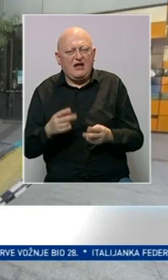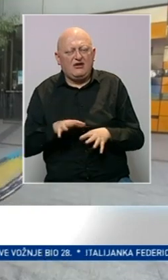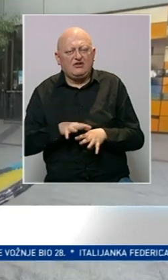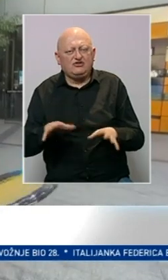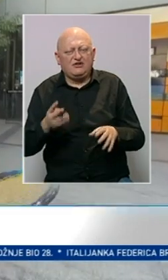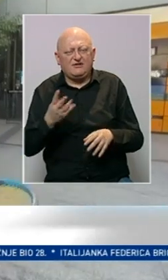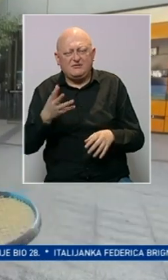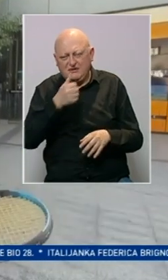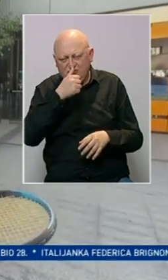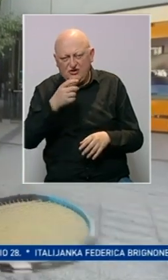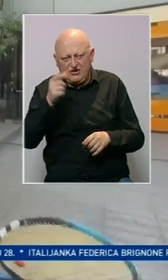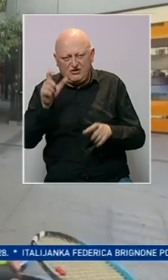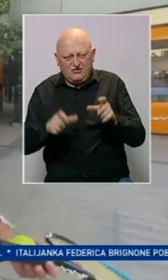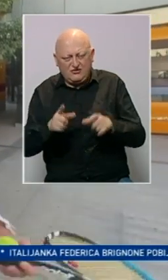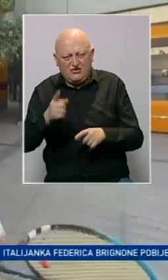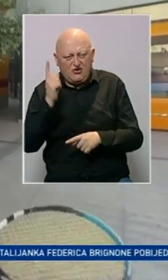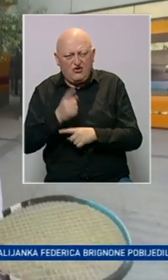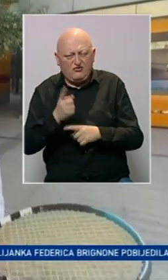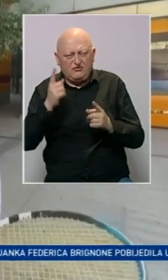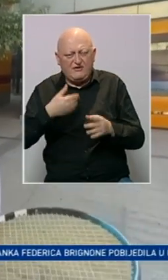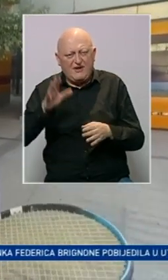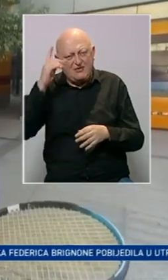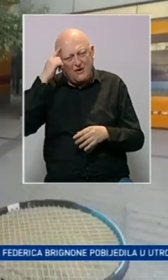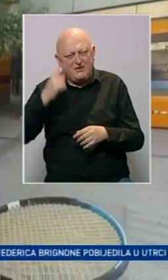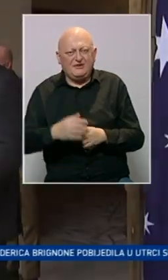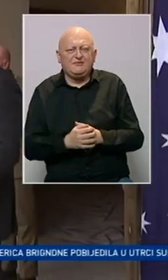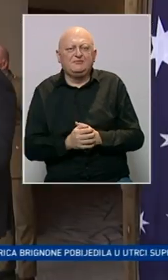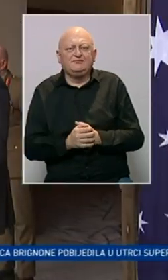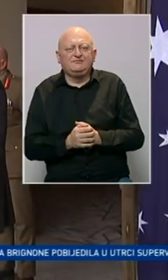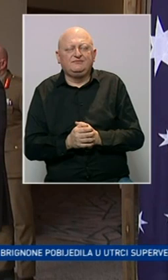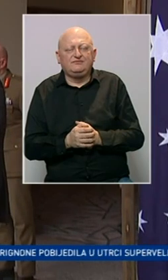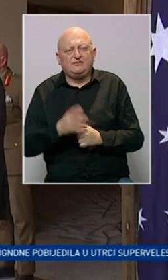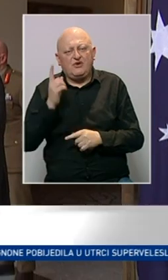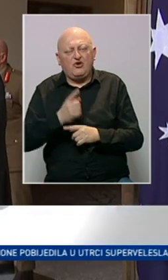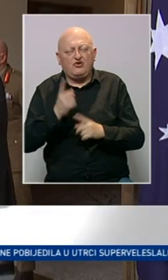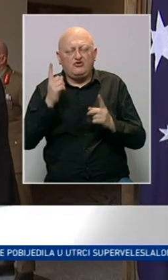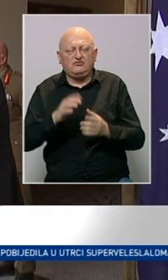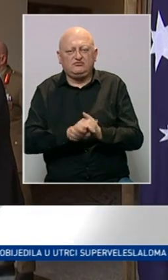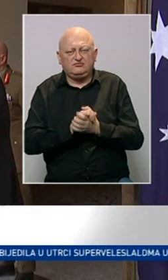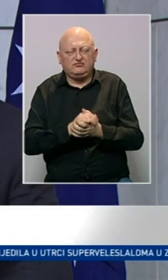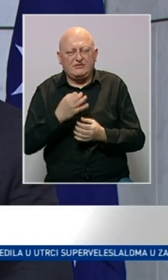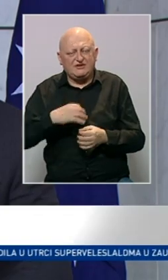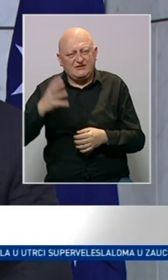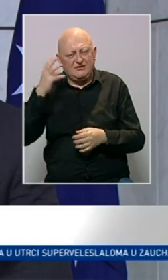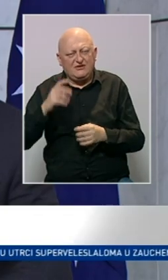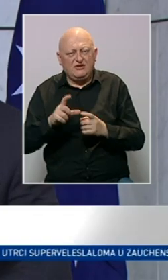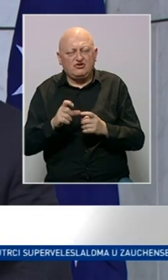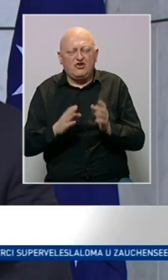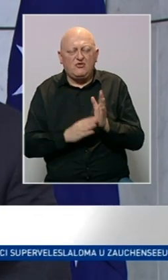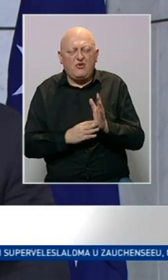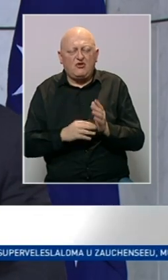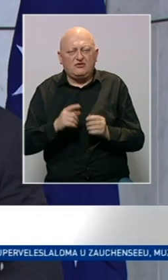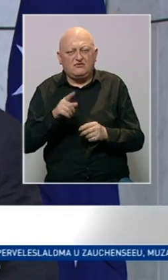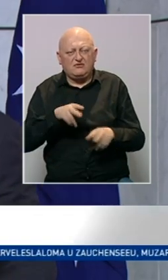25 miliona ljudi. Ova odluka suda je ban pameti. Odluku suda je pozdravio premijera Australije Scott Morrison,